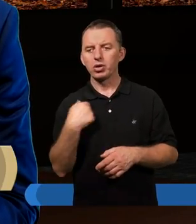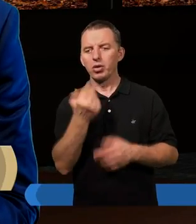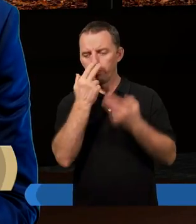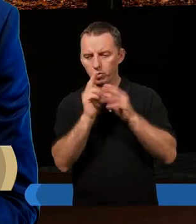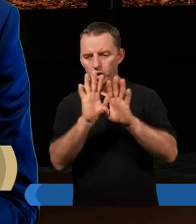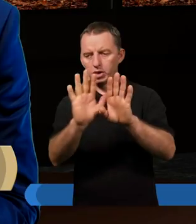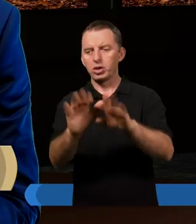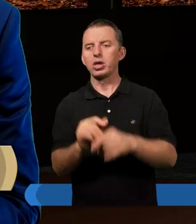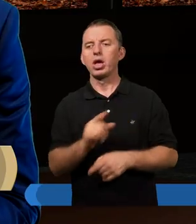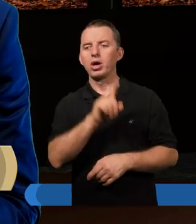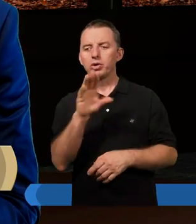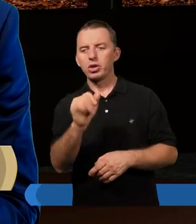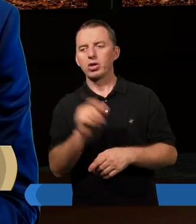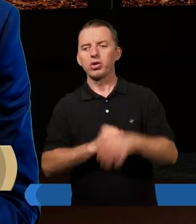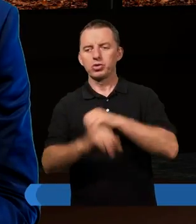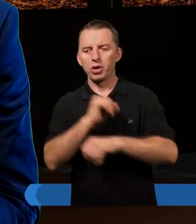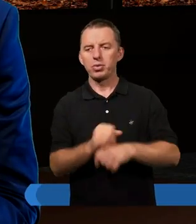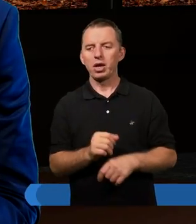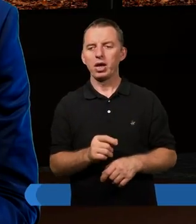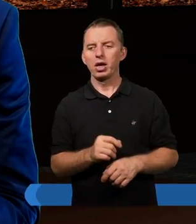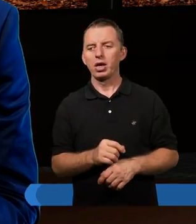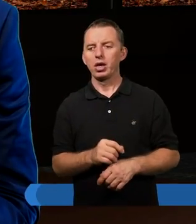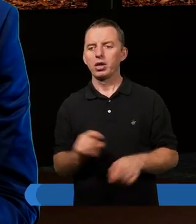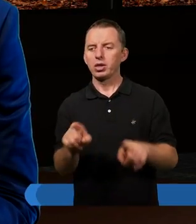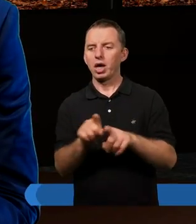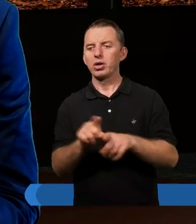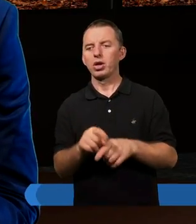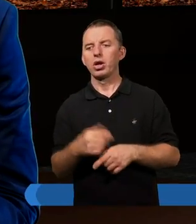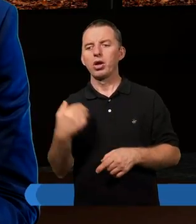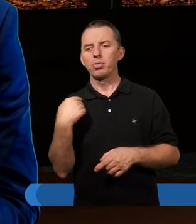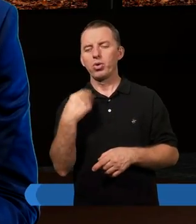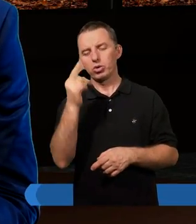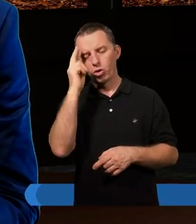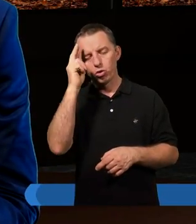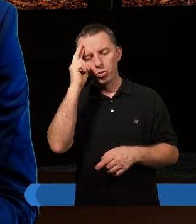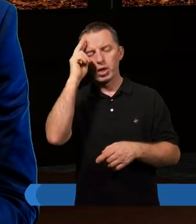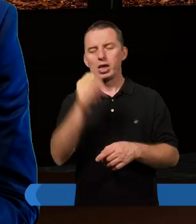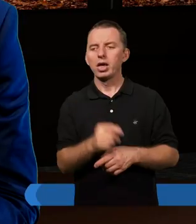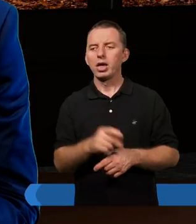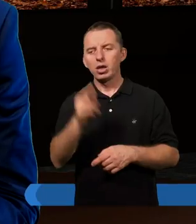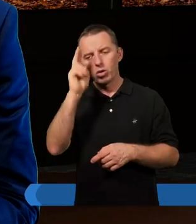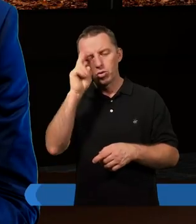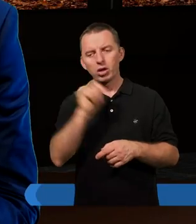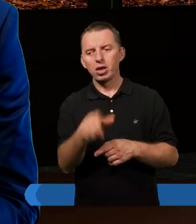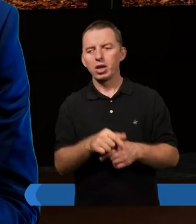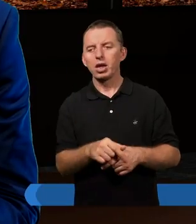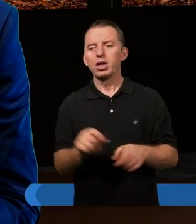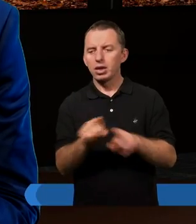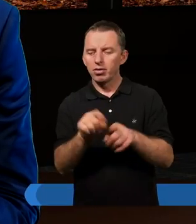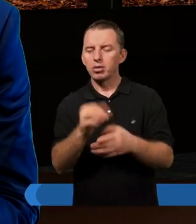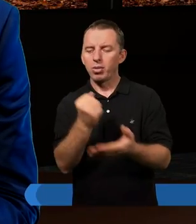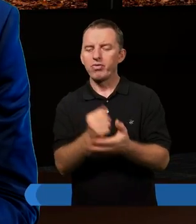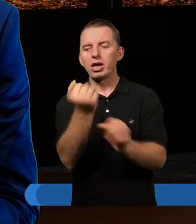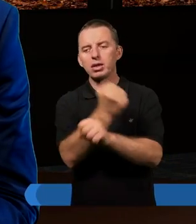pokazuje, że tak samo jest tutaj w Rzymie. Więc też było ogólnie zrozumienie w ogóle sprawy zbawienia.